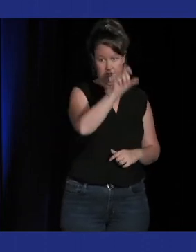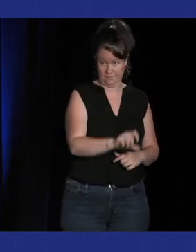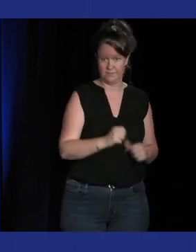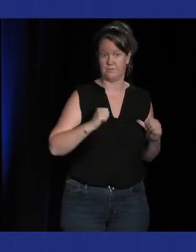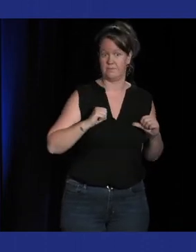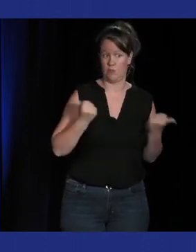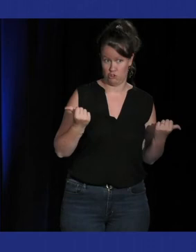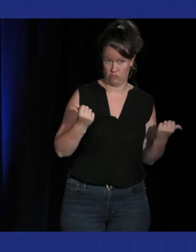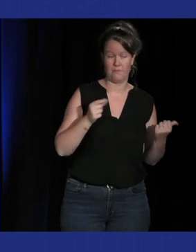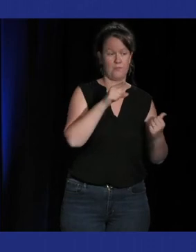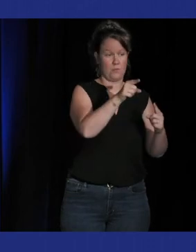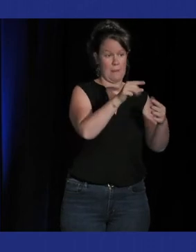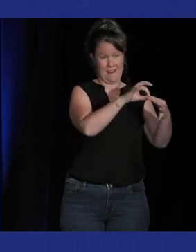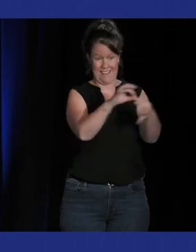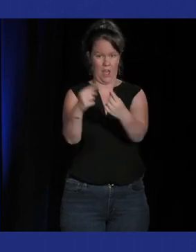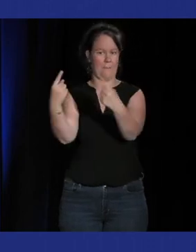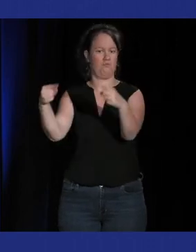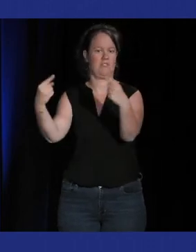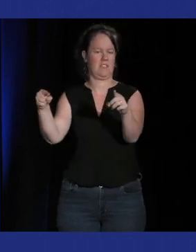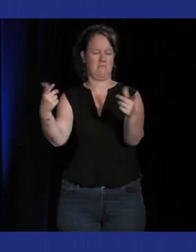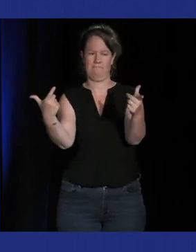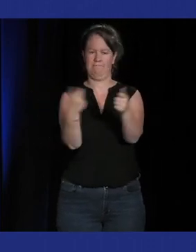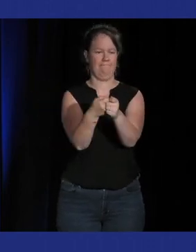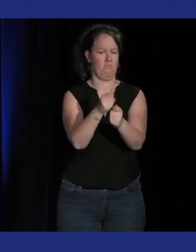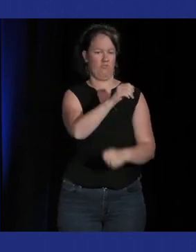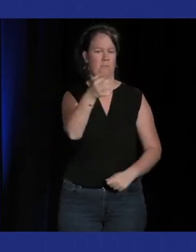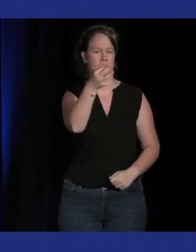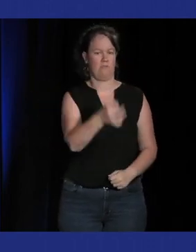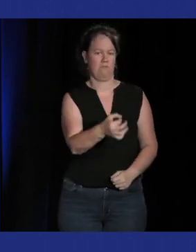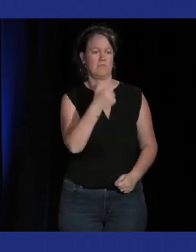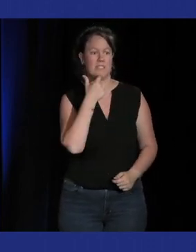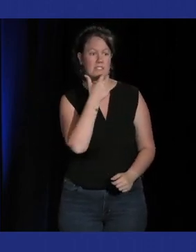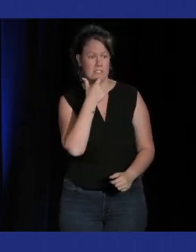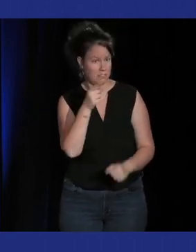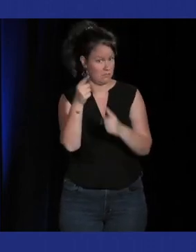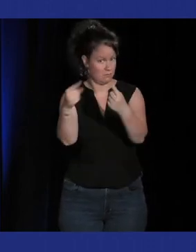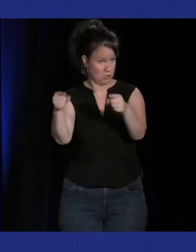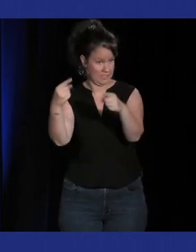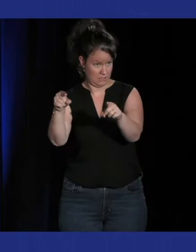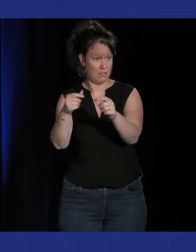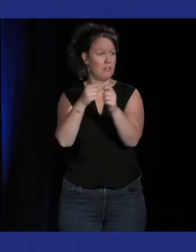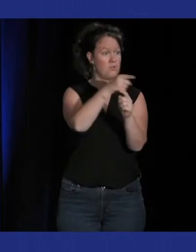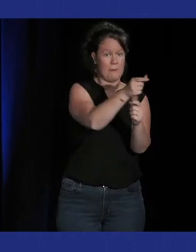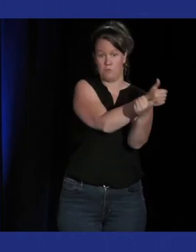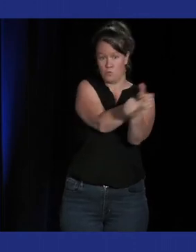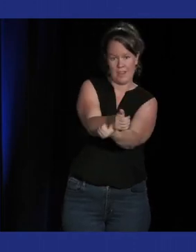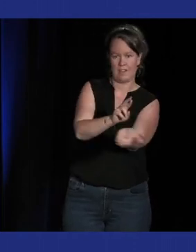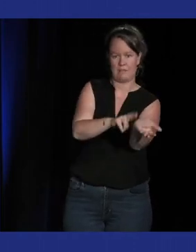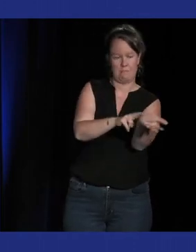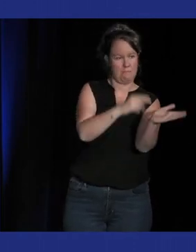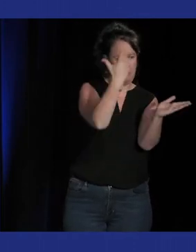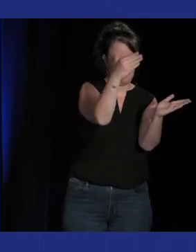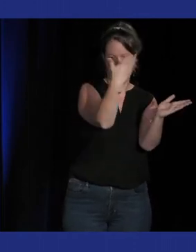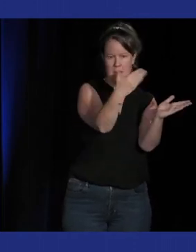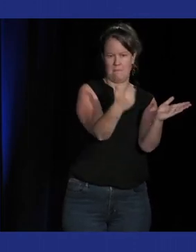'opéra je crois quelque chose comme ça toute l'existence de rythme pour battre un boss est primordiale et on le voit d'autant mieux dans la